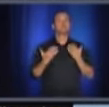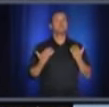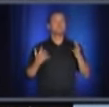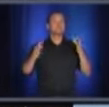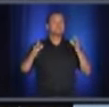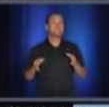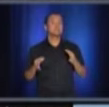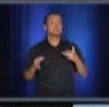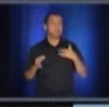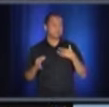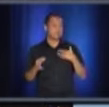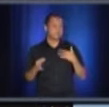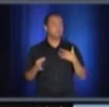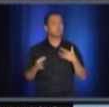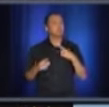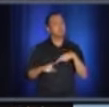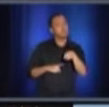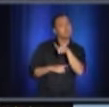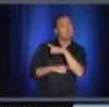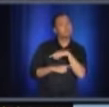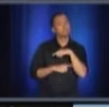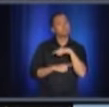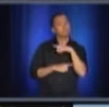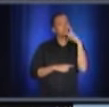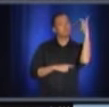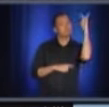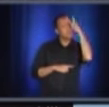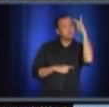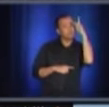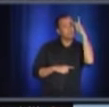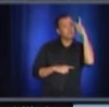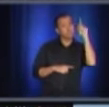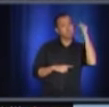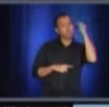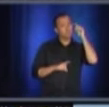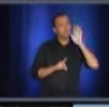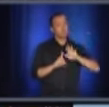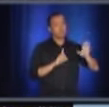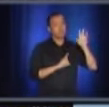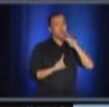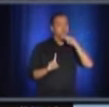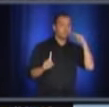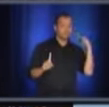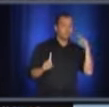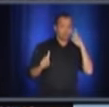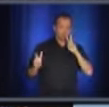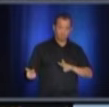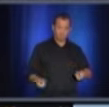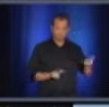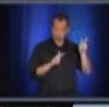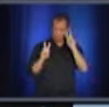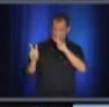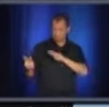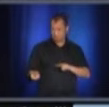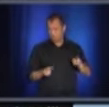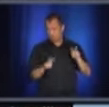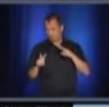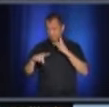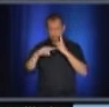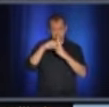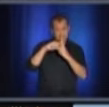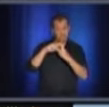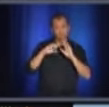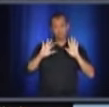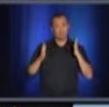reconnaissez une décision philosophique de notre gouvernement, que lorsqu'on voit la réaction aussi positive de la